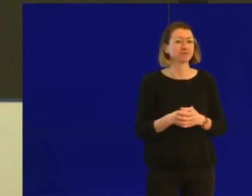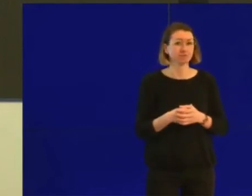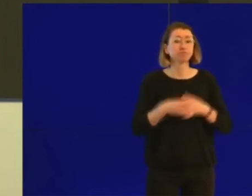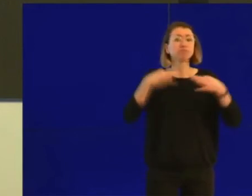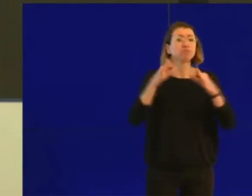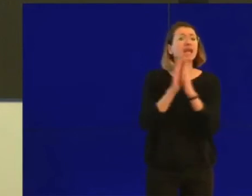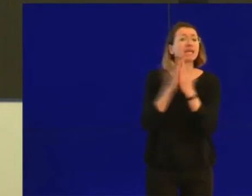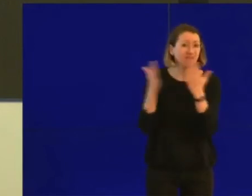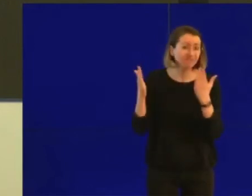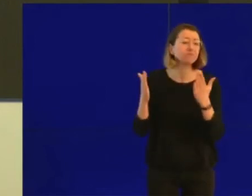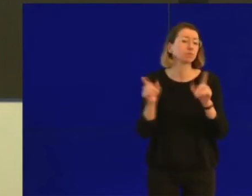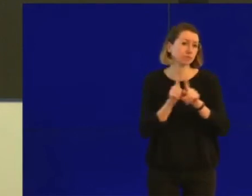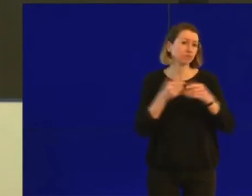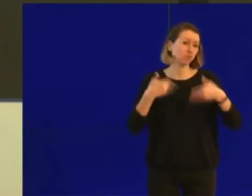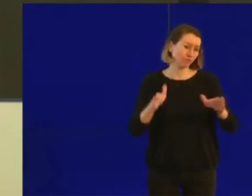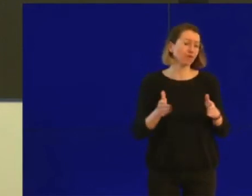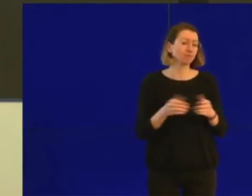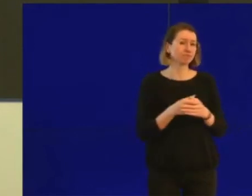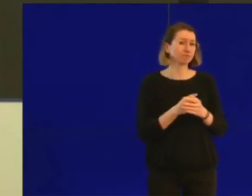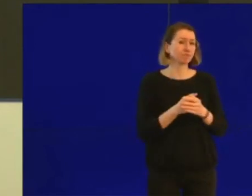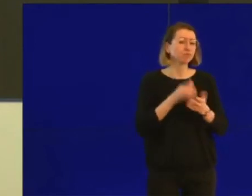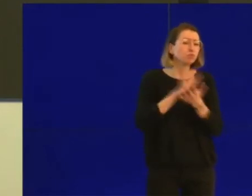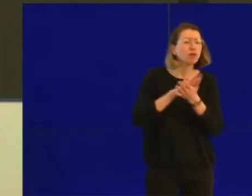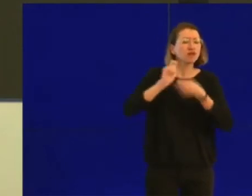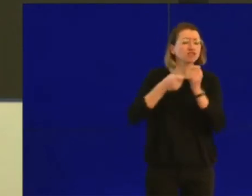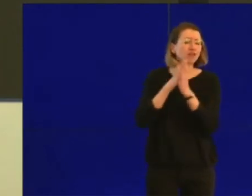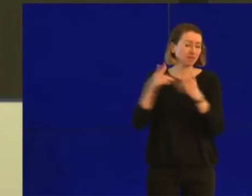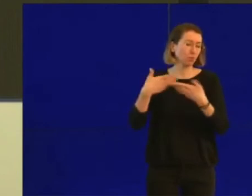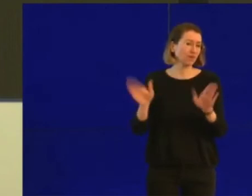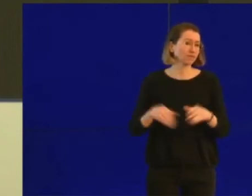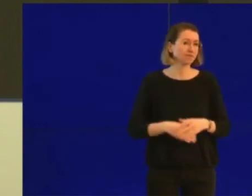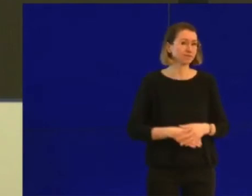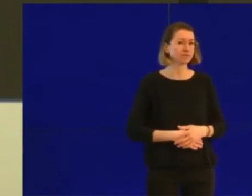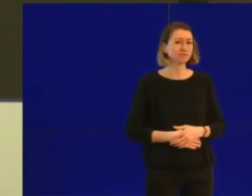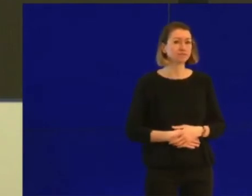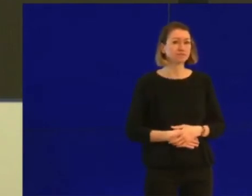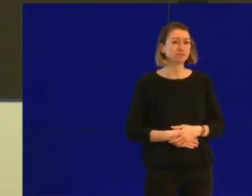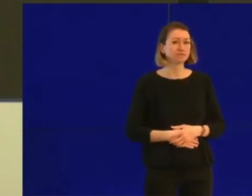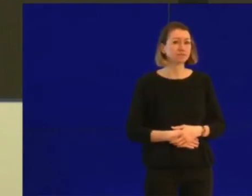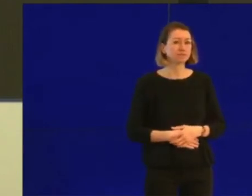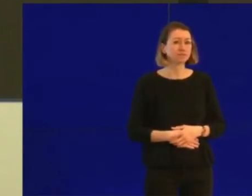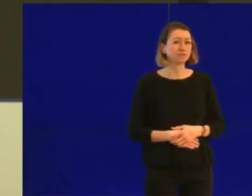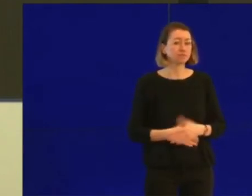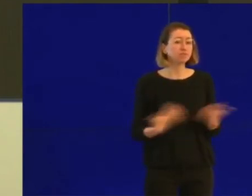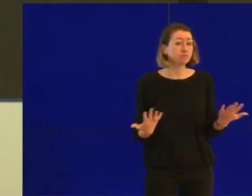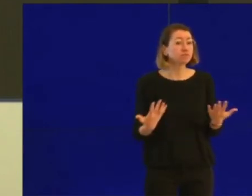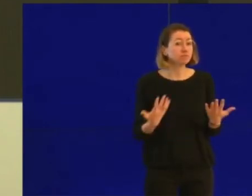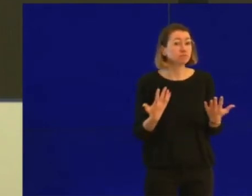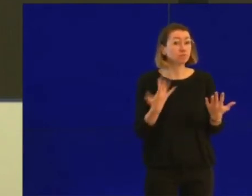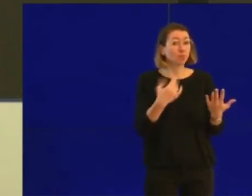On le répète parce qu'on l'a encore senti ce matin, on a eu une remontée ce matin qui nous expliquait qu'il y avait énormément de personnes ce matin qui allaient au supermarché.